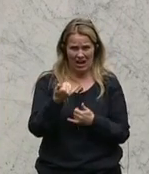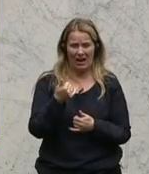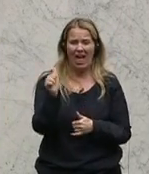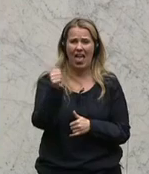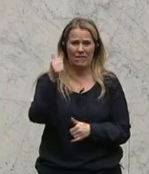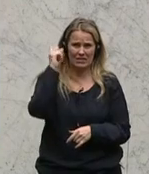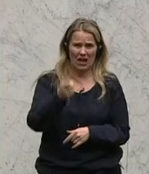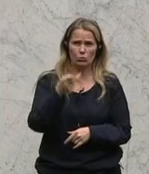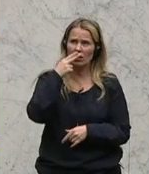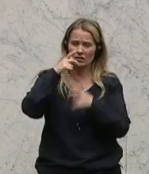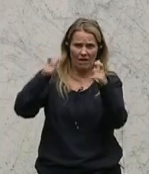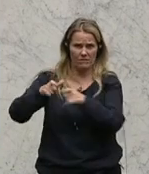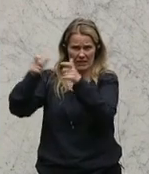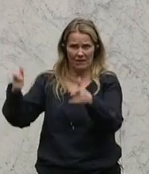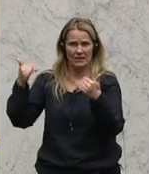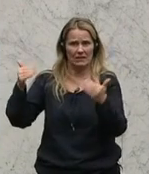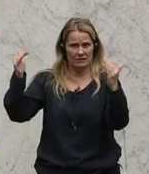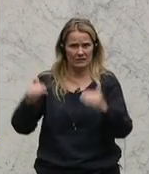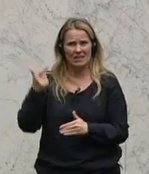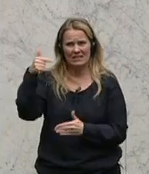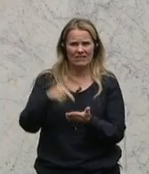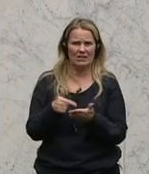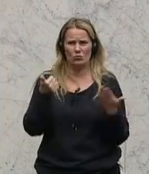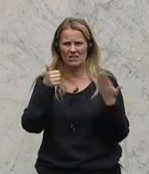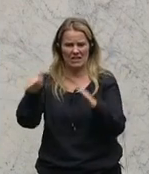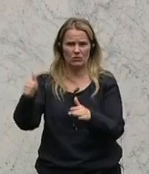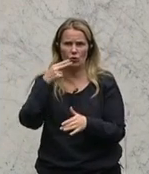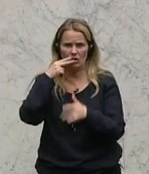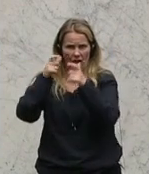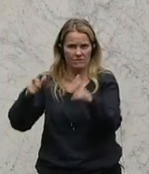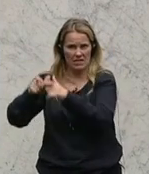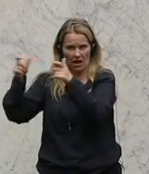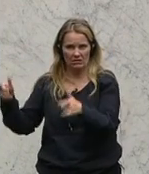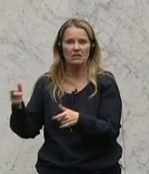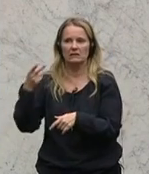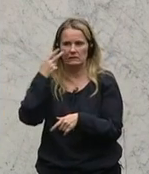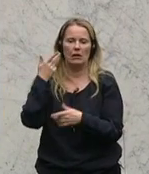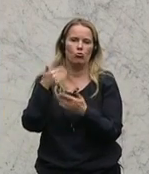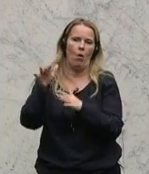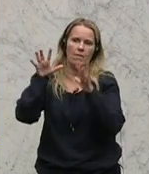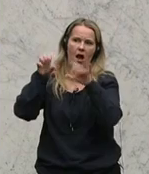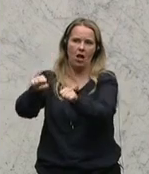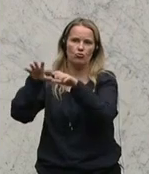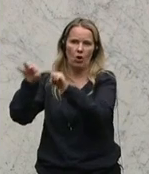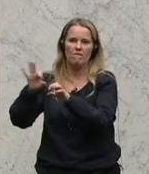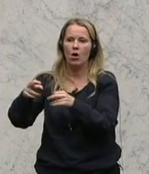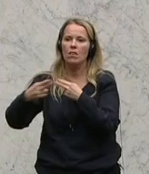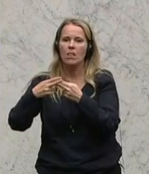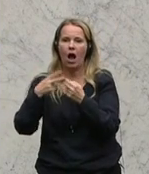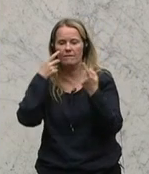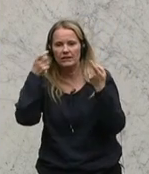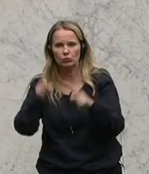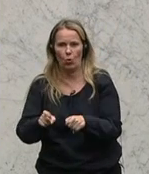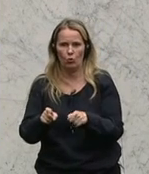Trafikanten, mittlerweile 2.600 Trafikanten. Und das ist für mich ein weiterer Anschlag, auch auf die Nahversorgung.